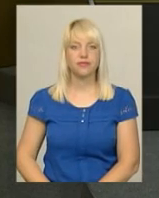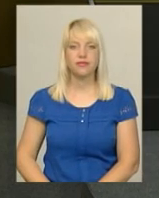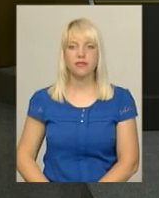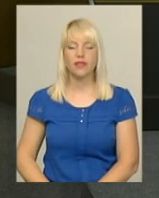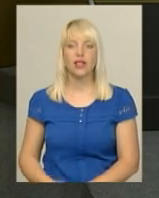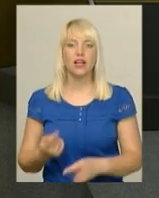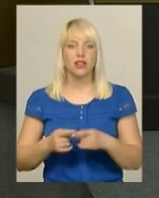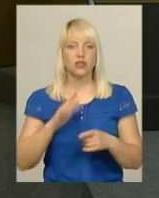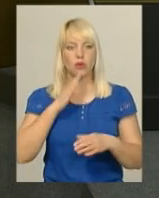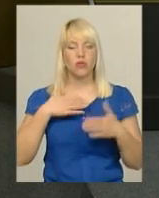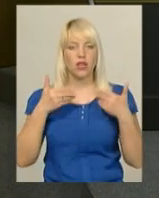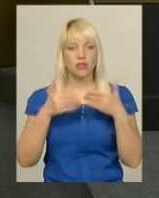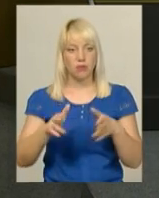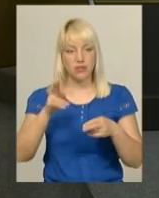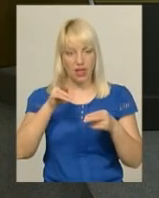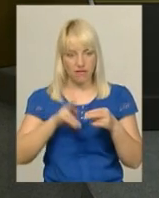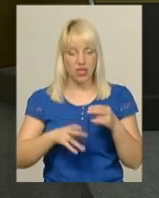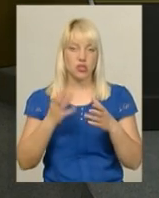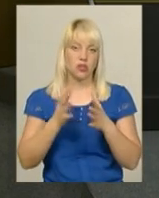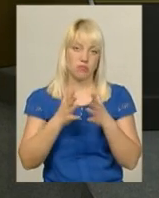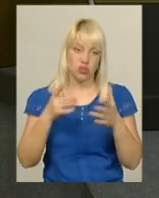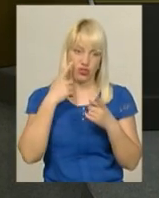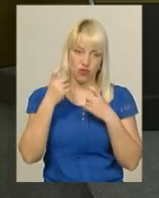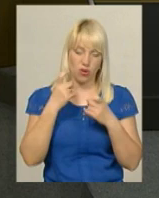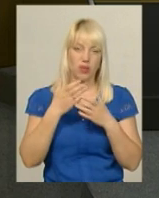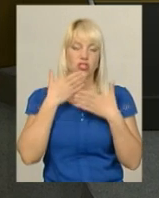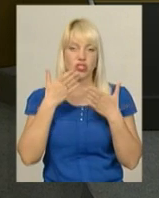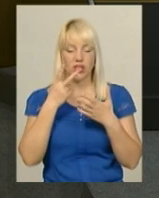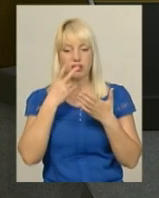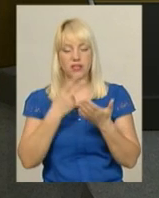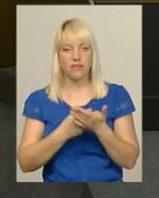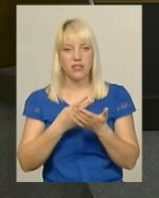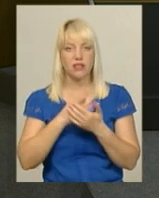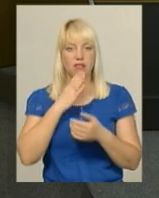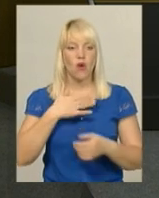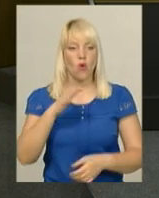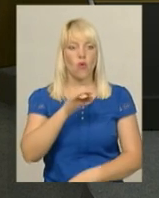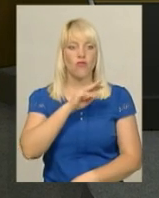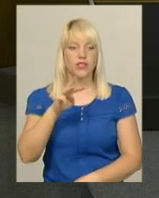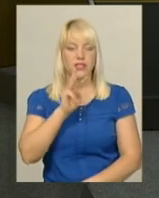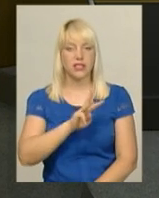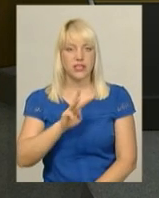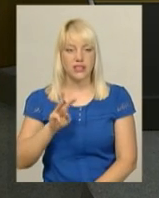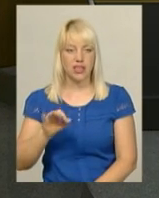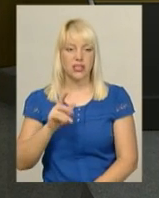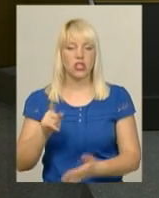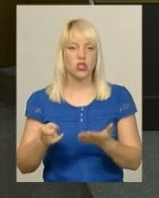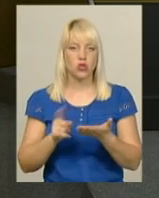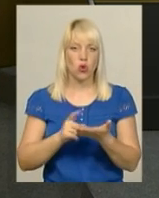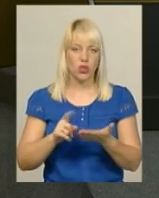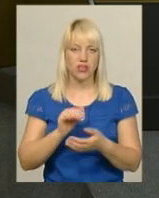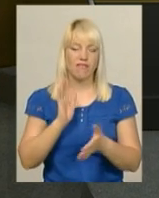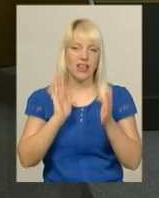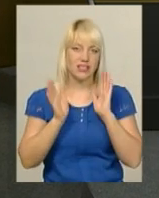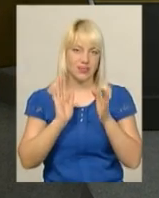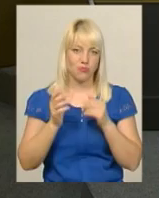На цьому наш випуск завершено. Ще більше інформації читайте та дивіться на нашому офіційному сайті та сторінці у Фейсбук. І дякуємо,